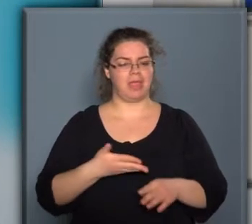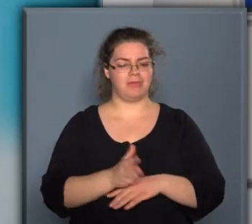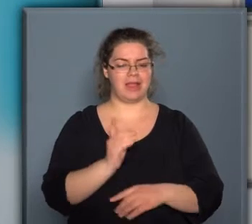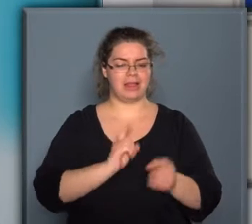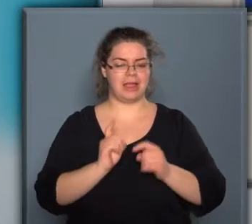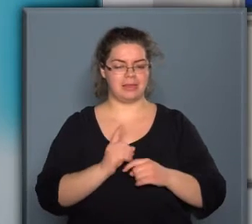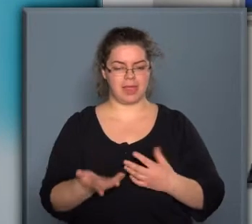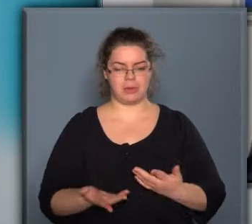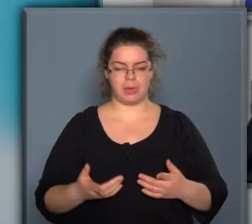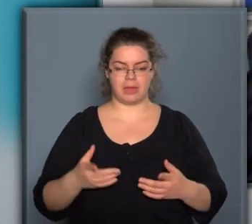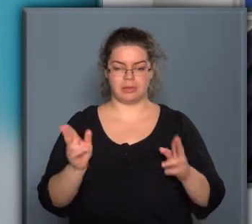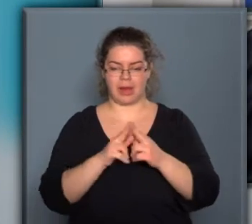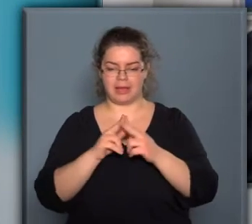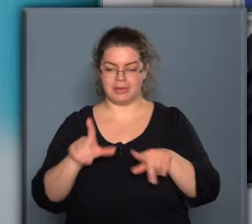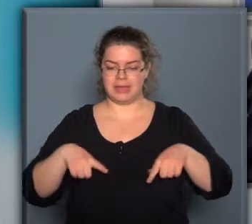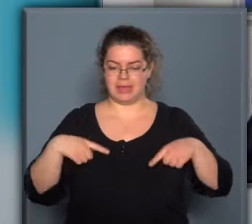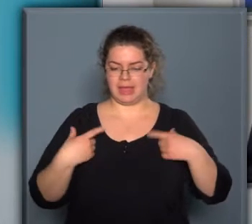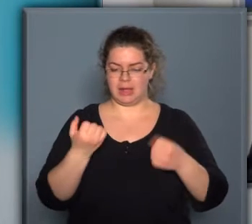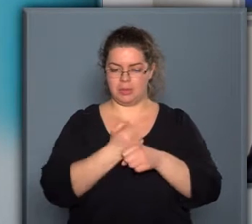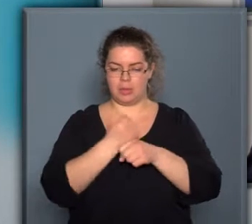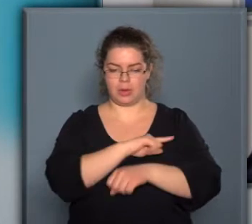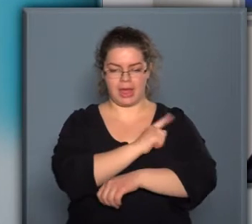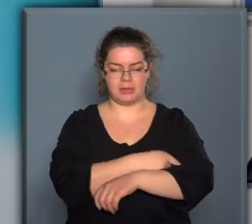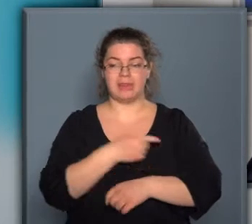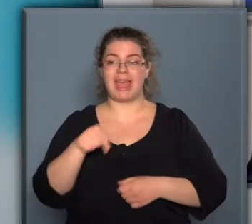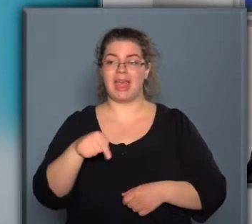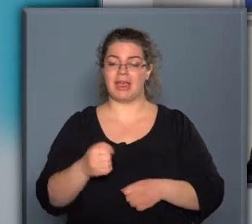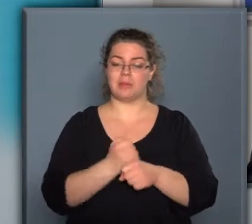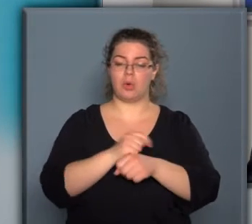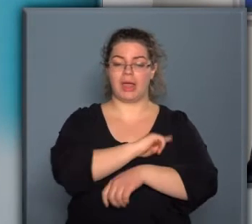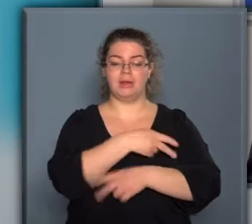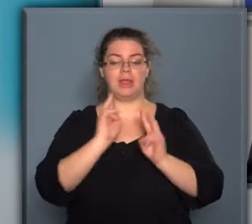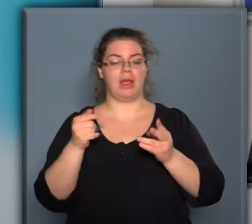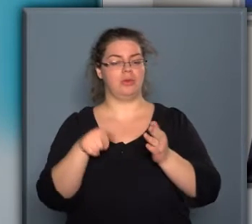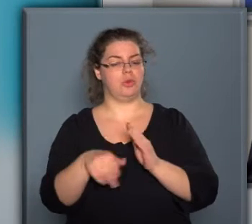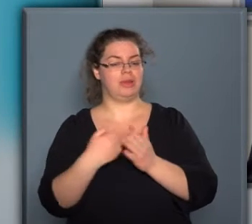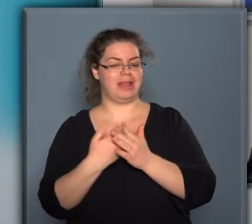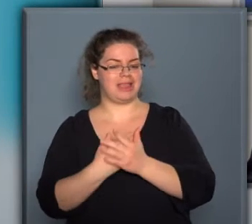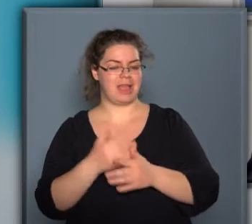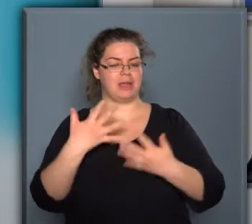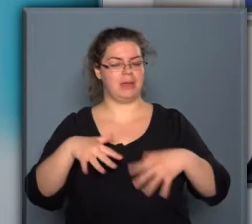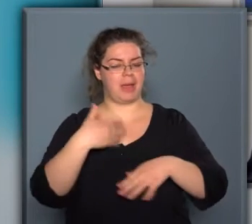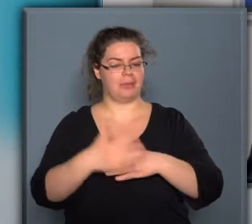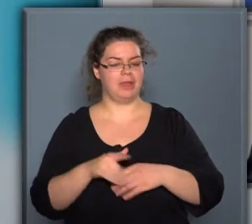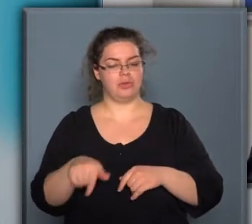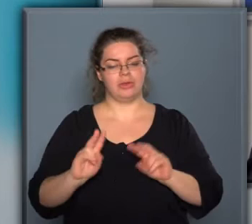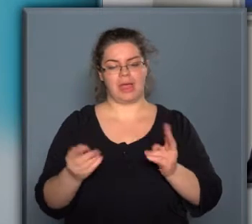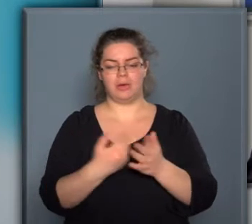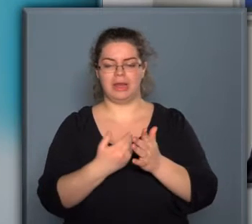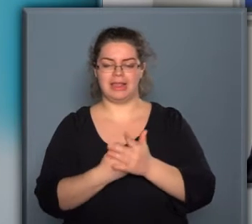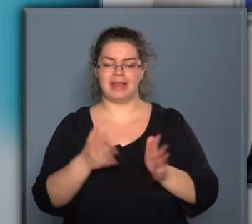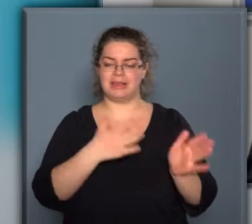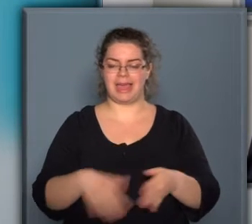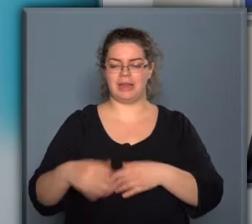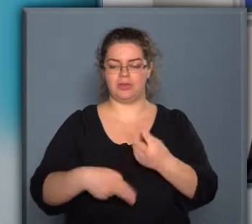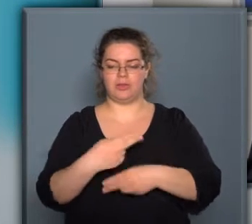találkozik csak élő munkaerővel, de azért ez a munkaerő még ott kell, hogy legyen a gépek mellett, és ott kell, hogy legyen a gyártási